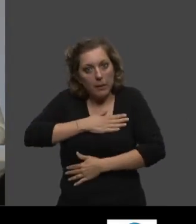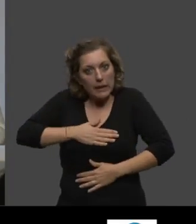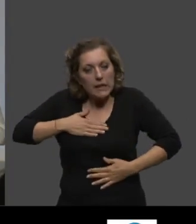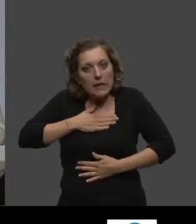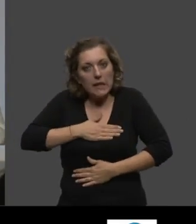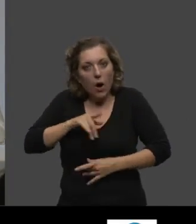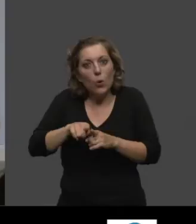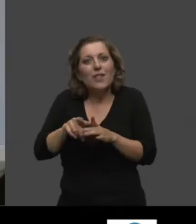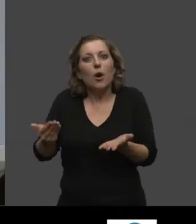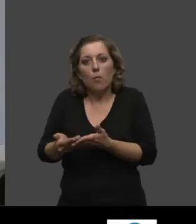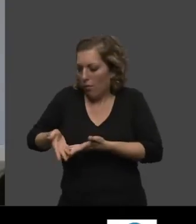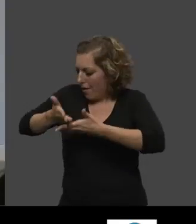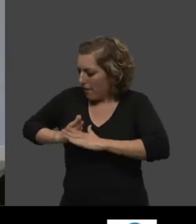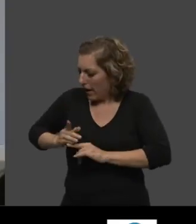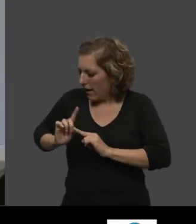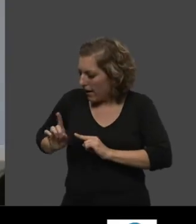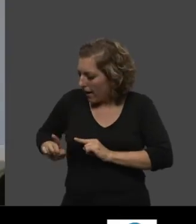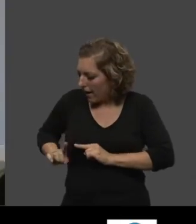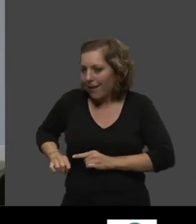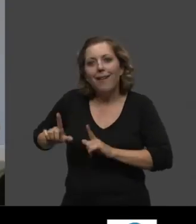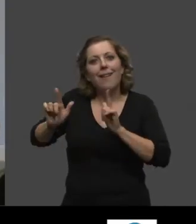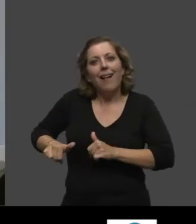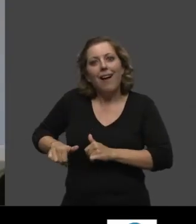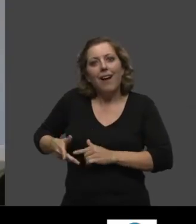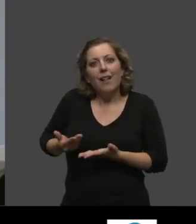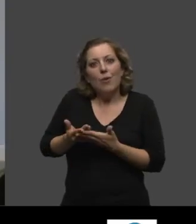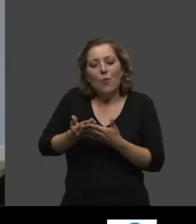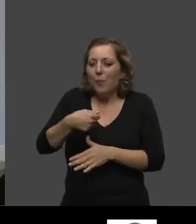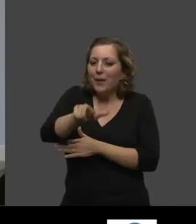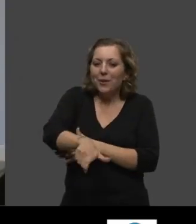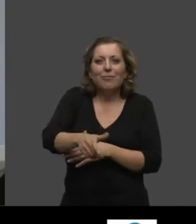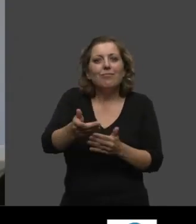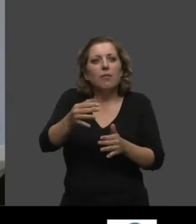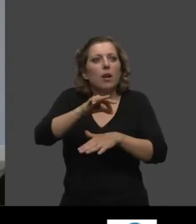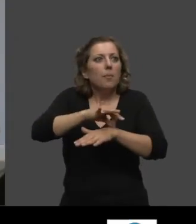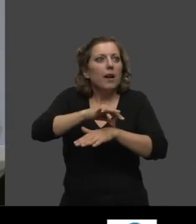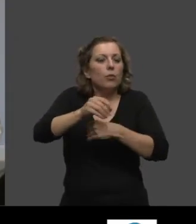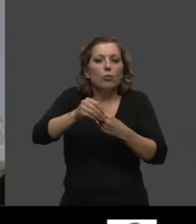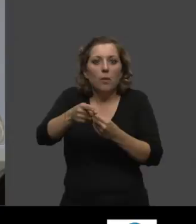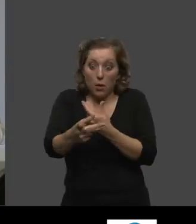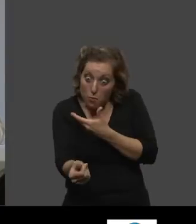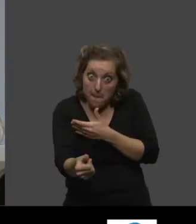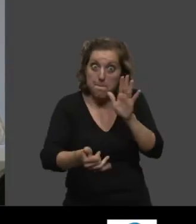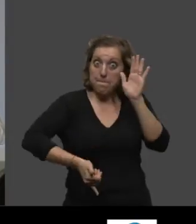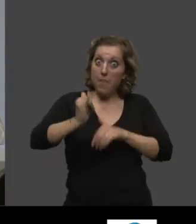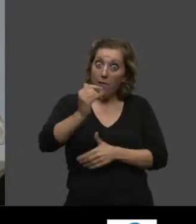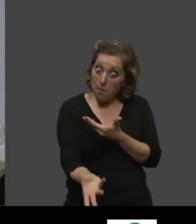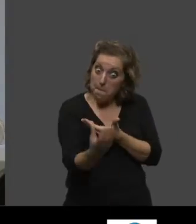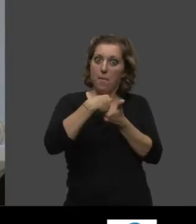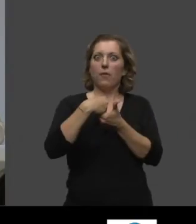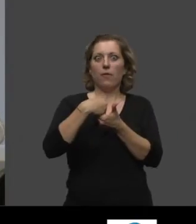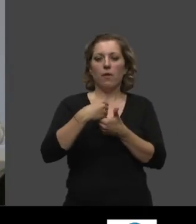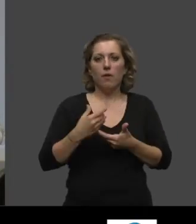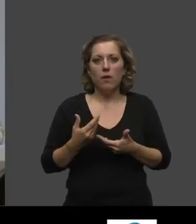une boîte à outils aussi pour donner le patient ou en tout cas acteur de son propre... Comment